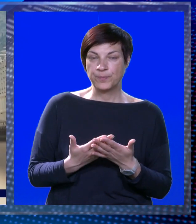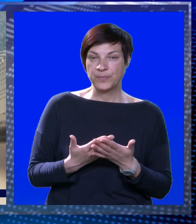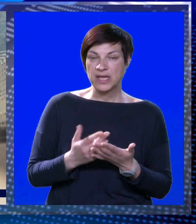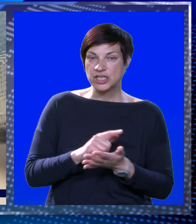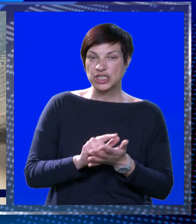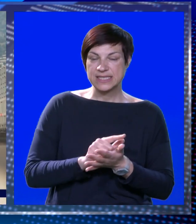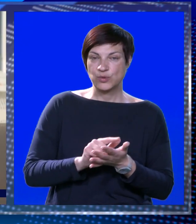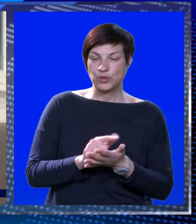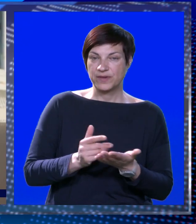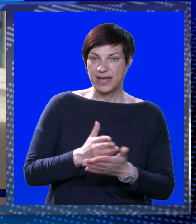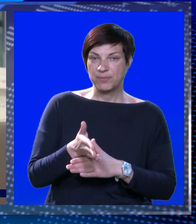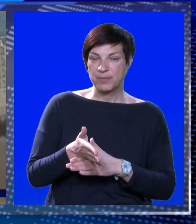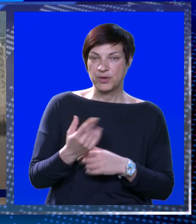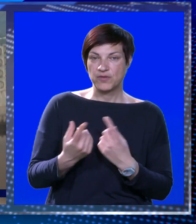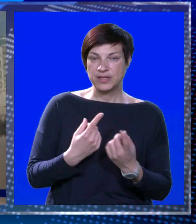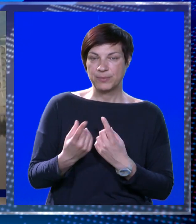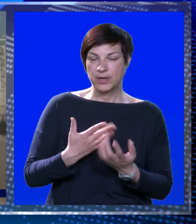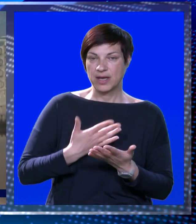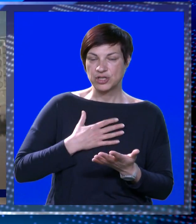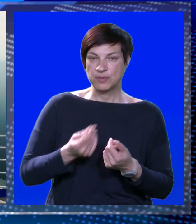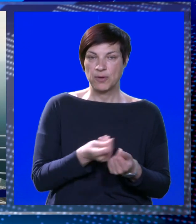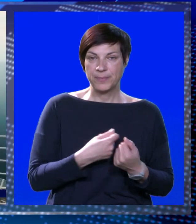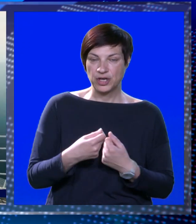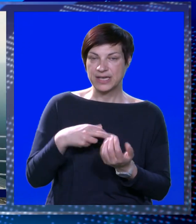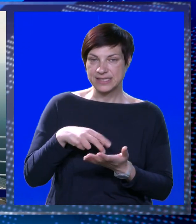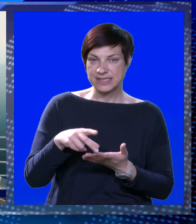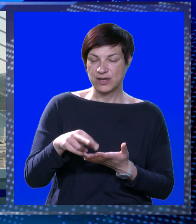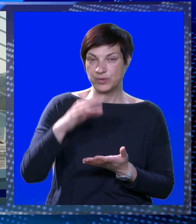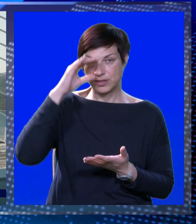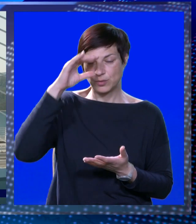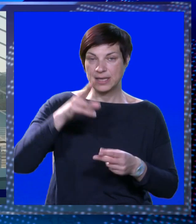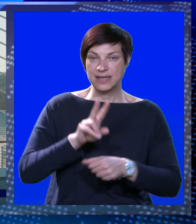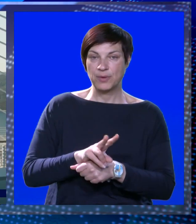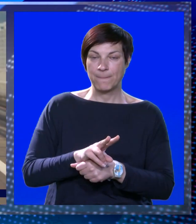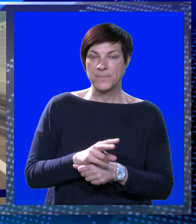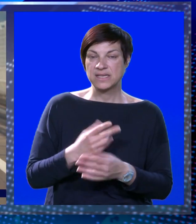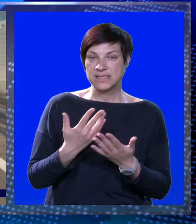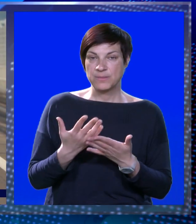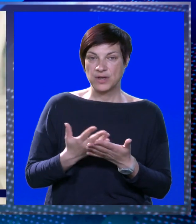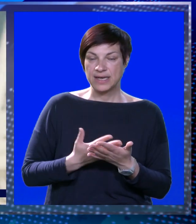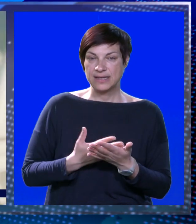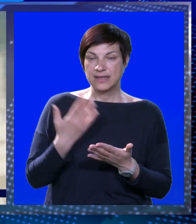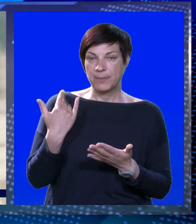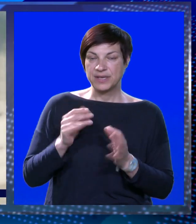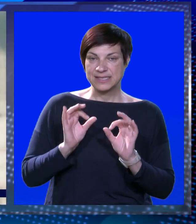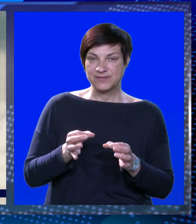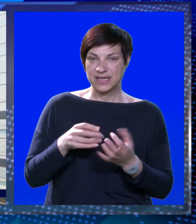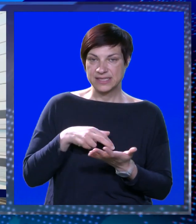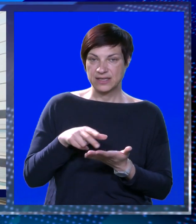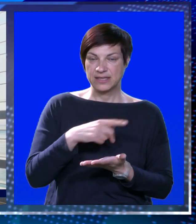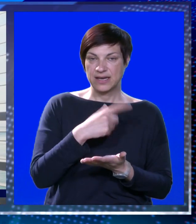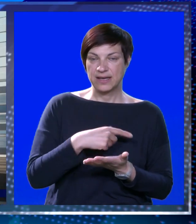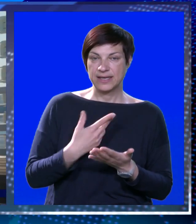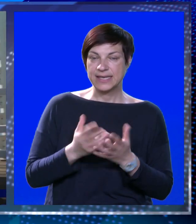se u to vrijeme provoditi promet i kako ćemo mi organizirati tu trku gledamo i pazimo na te detalje prije svega na